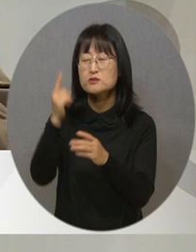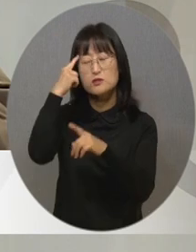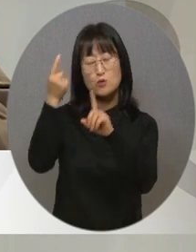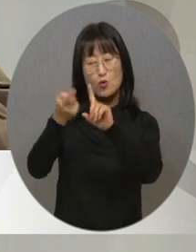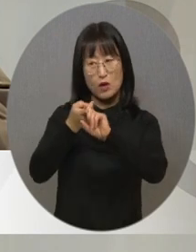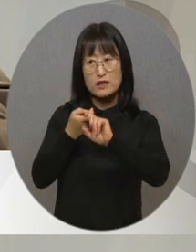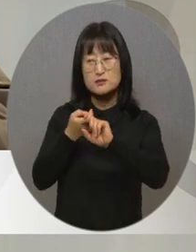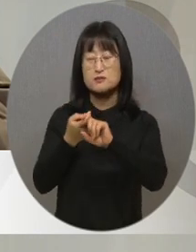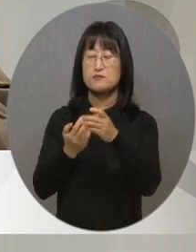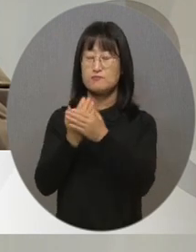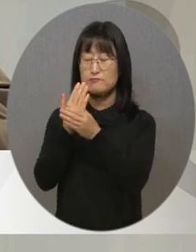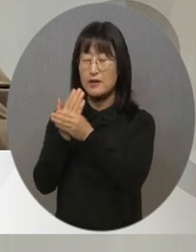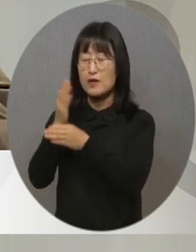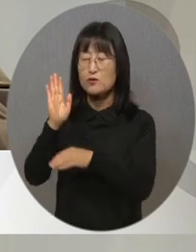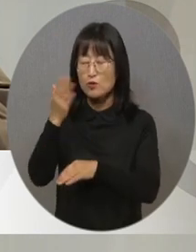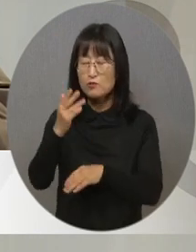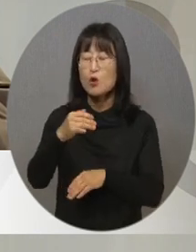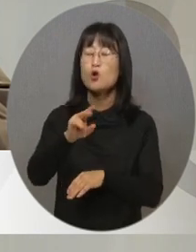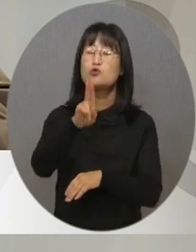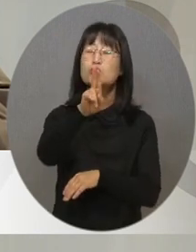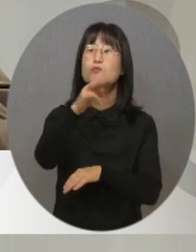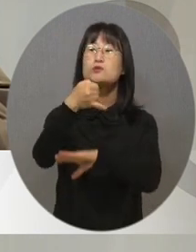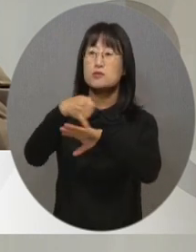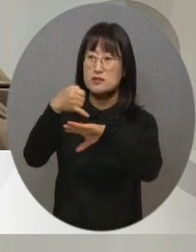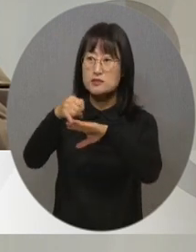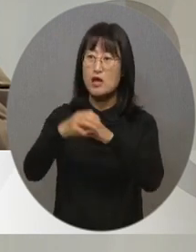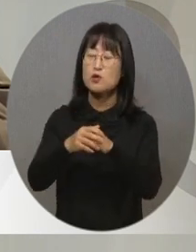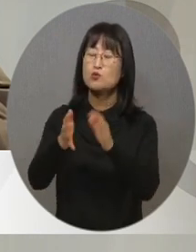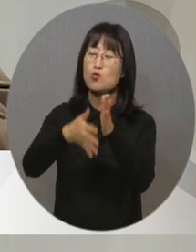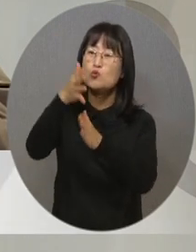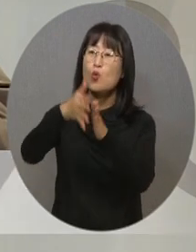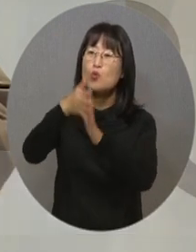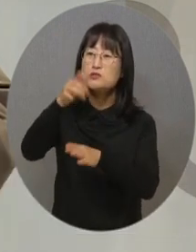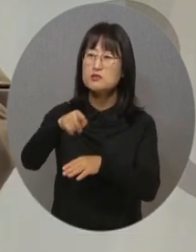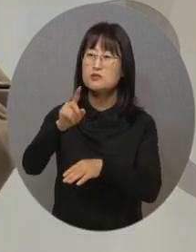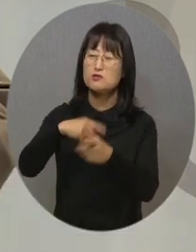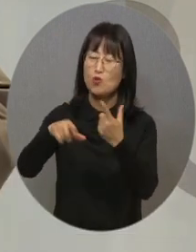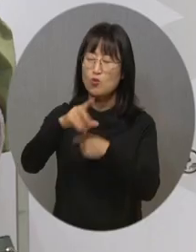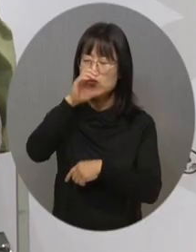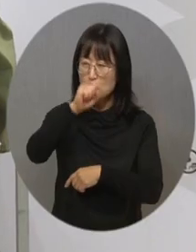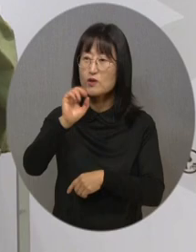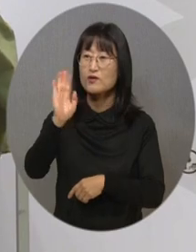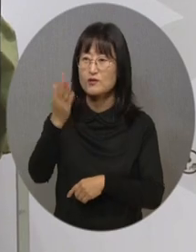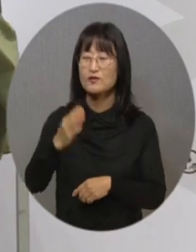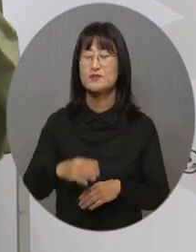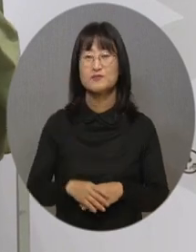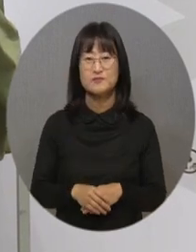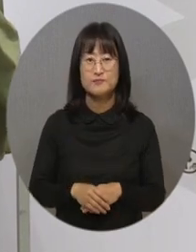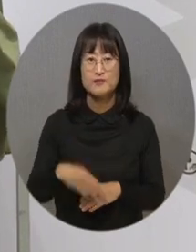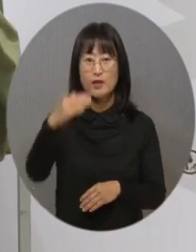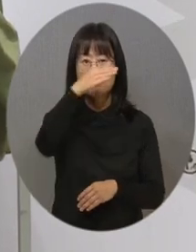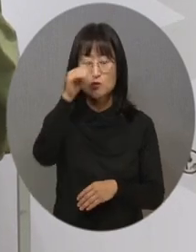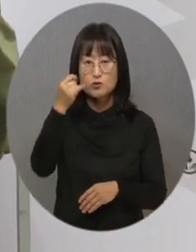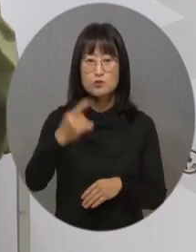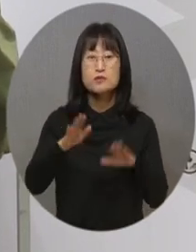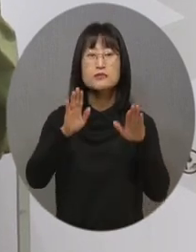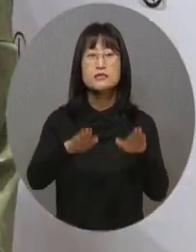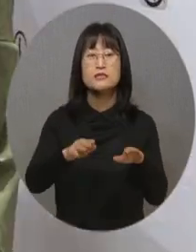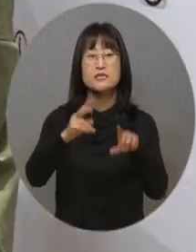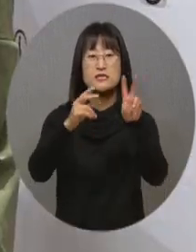유니버설 디자인 확산과 도시의 구축이 좀 빠르게 되지 않을까 싶습니다. 전시는 이달